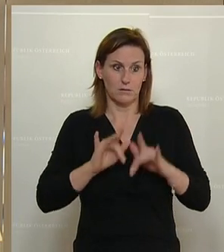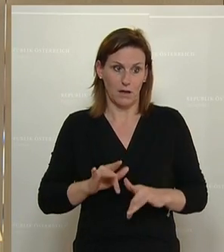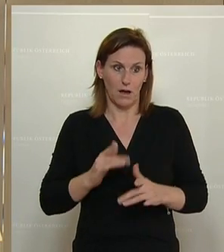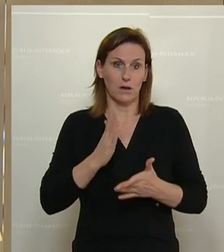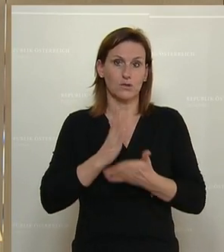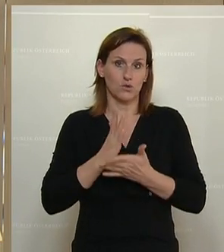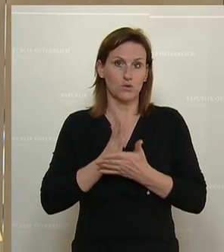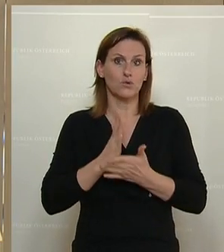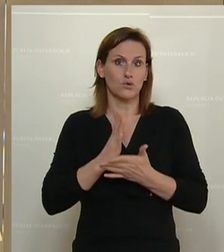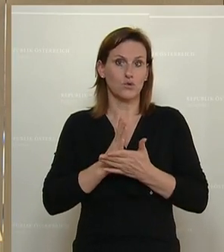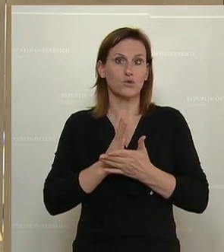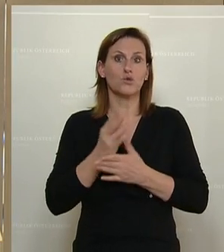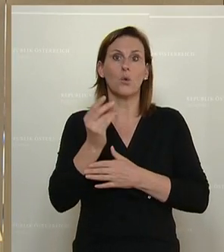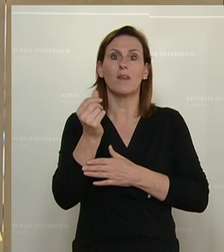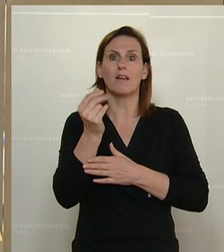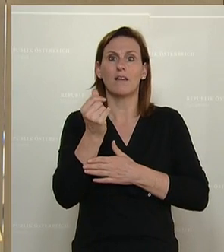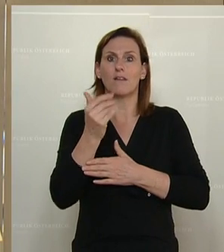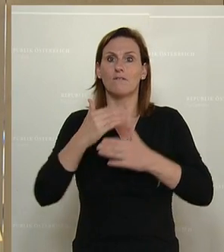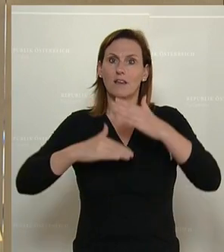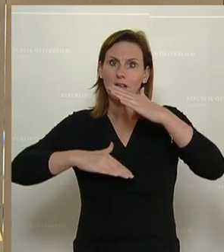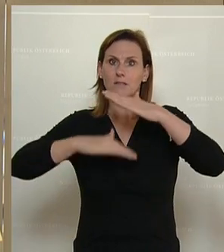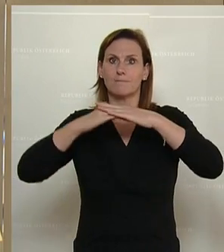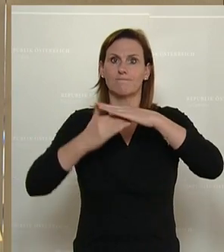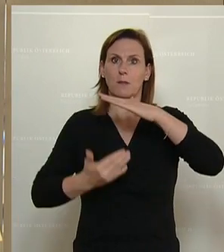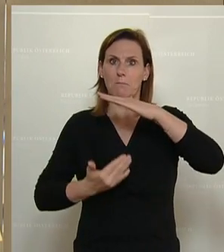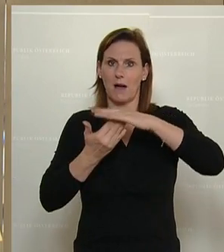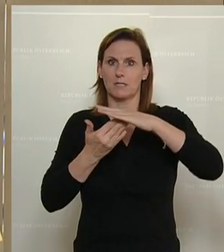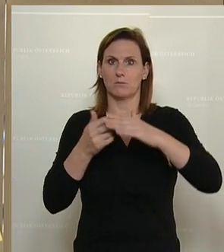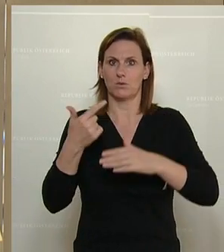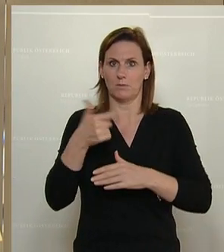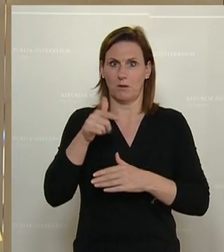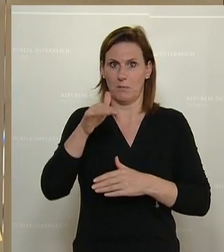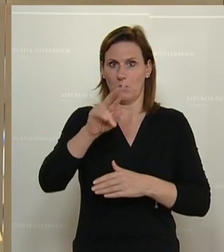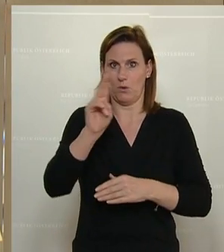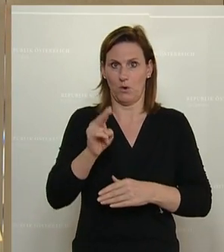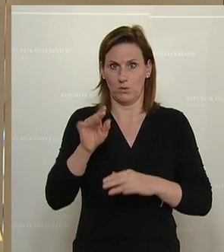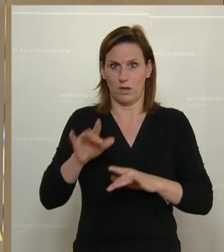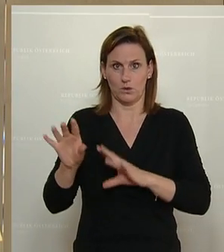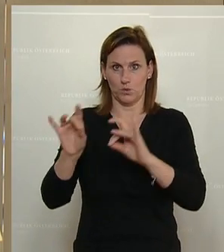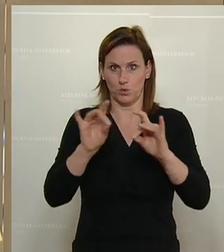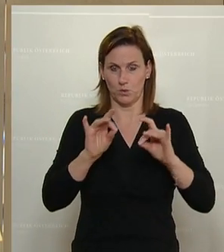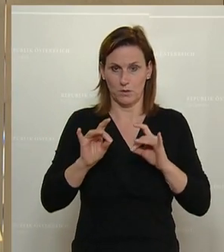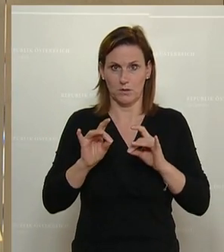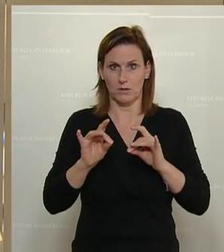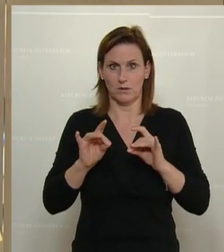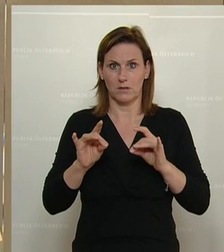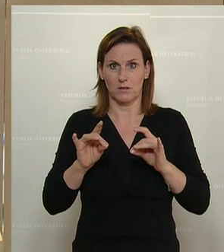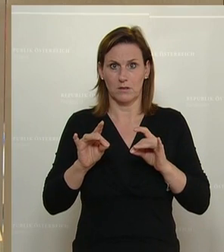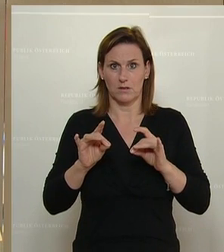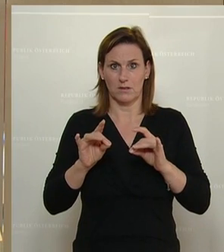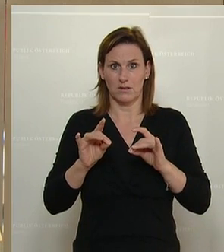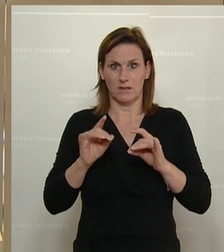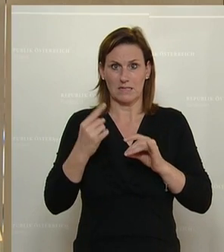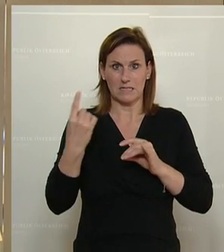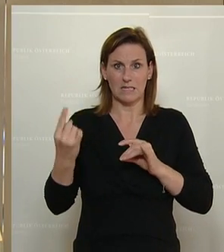sehr wohl mit einem Finanzdeckel von 200 Millionen Euro zu tun haben, den der Bundeskanzler